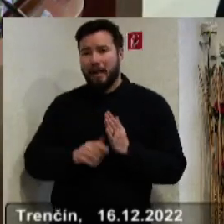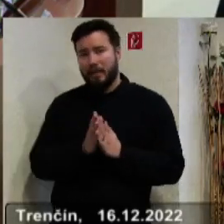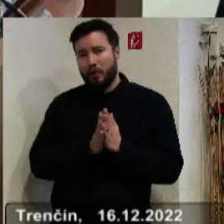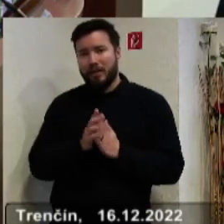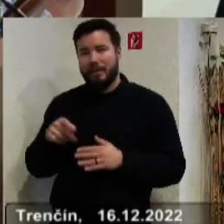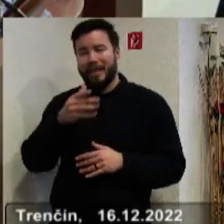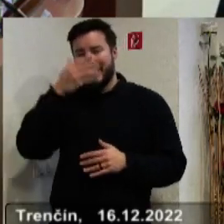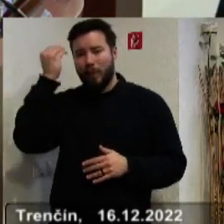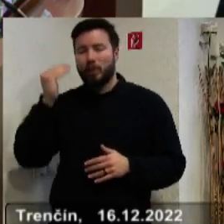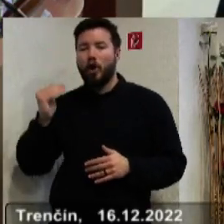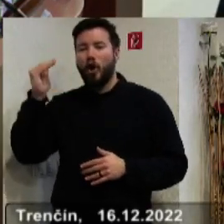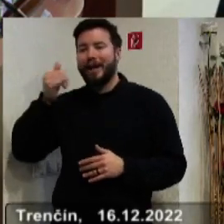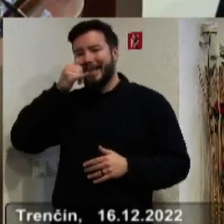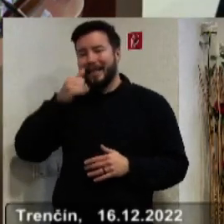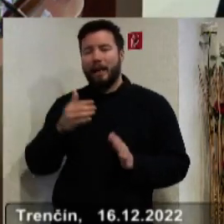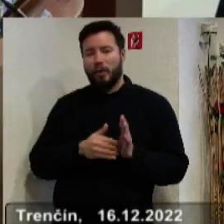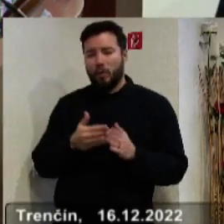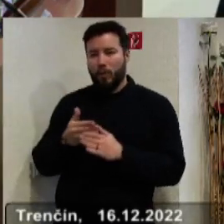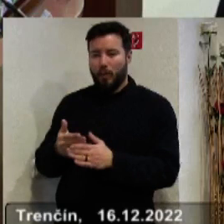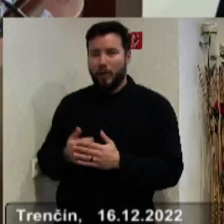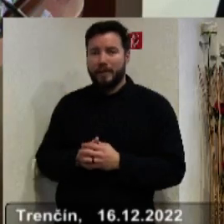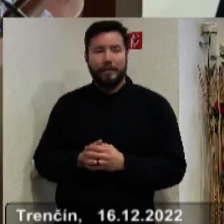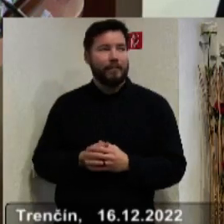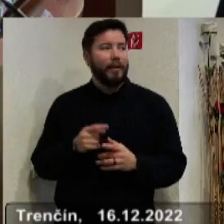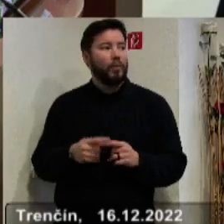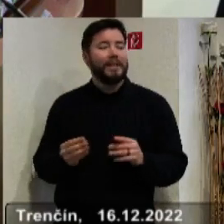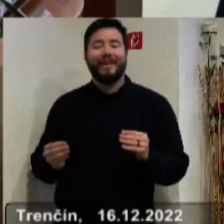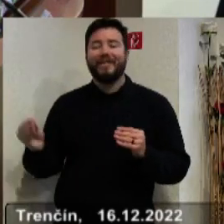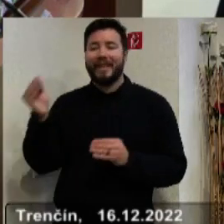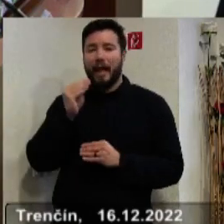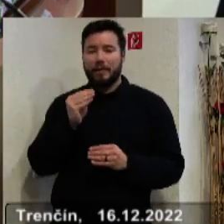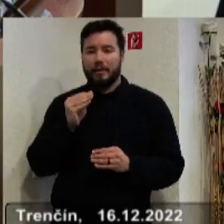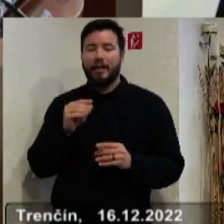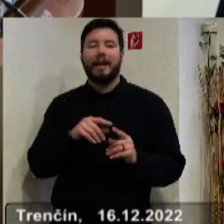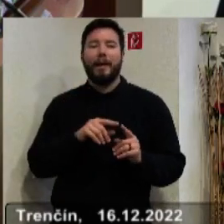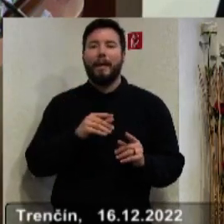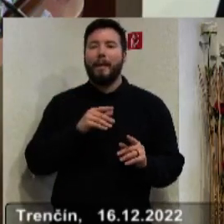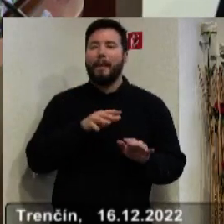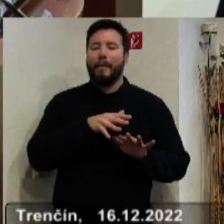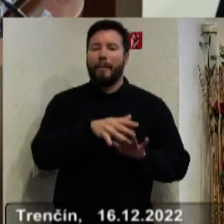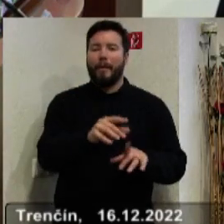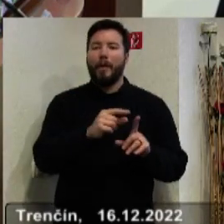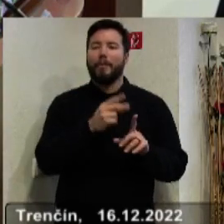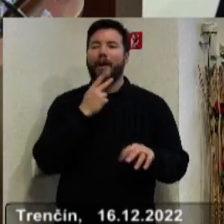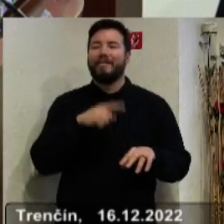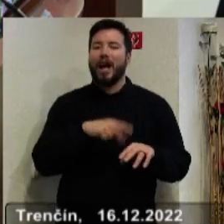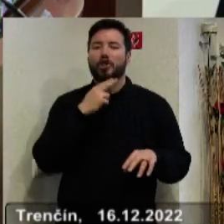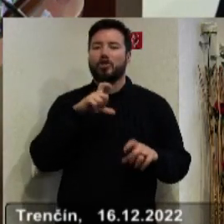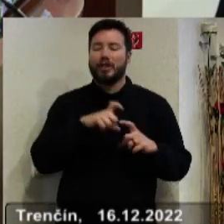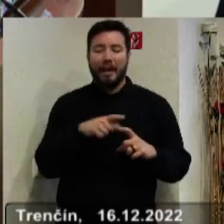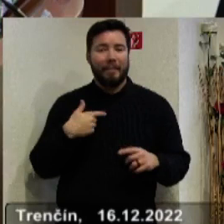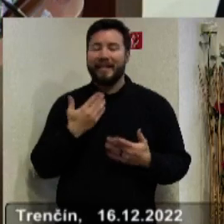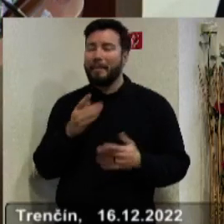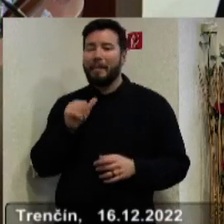že Horne Nitra potrebuje pomôcť. O to viac, že narazie odpovážia, nemáme ani rýchlostnú komunikáciu,